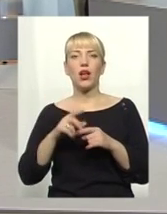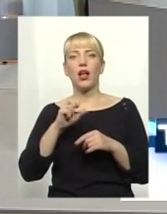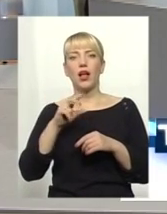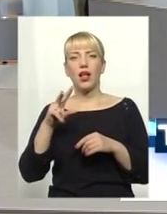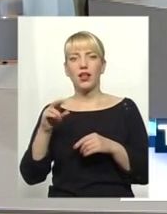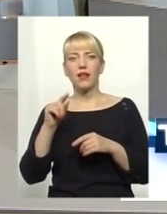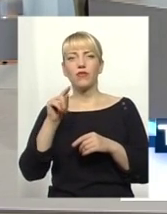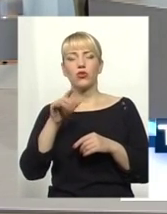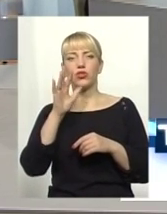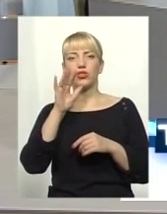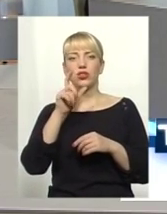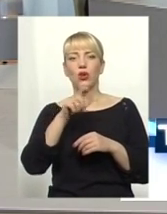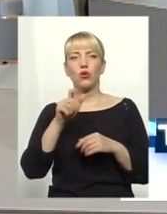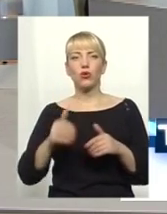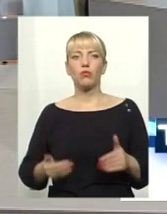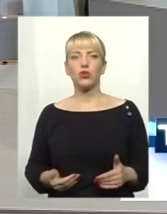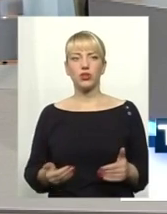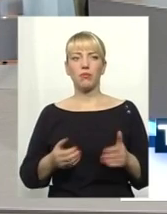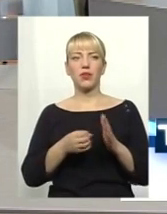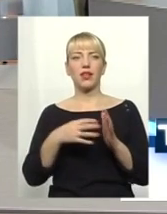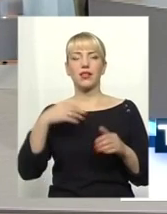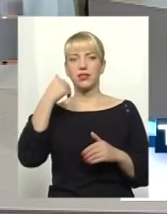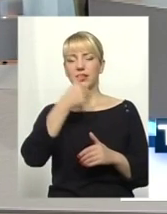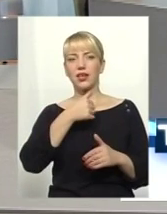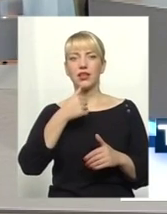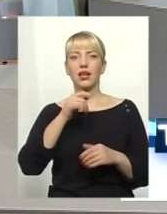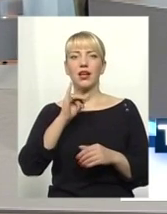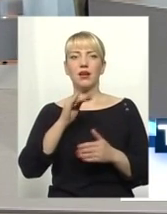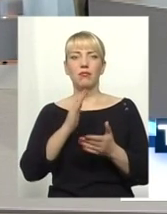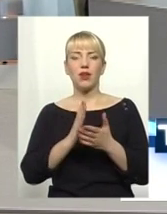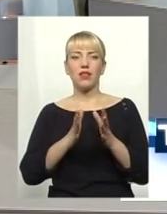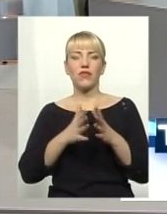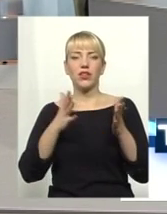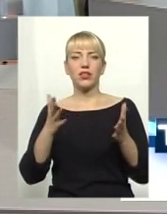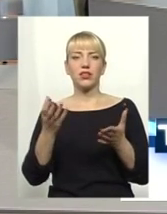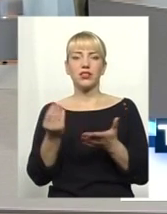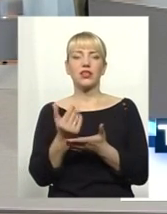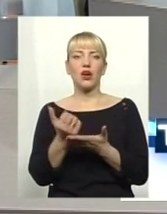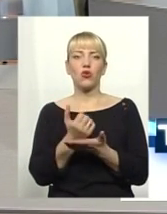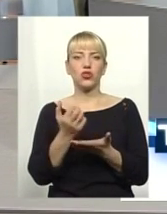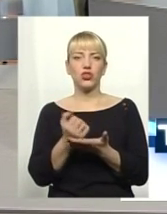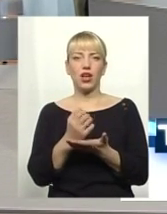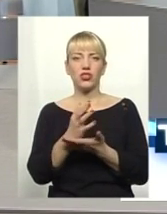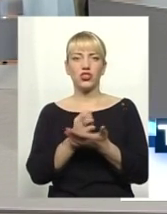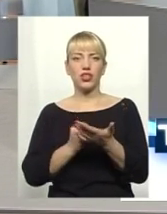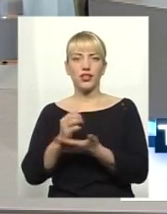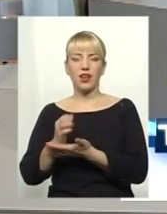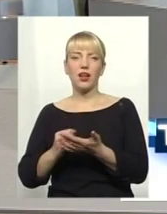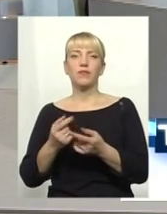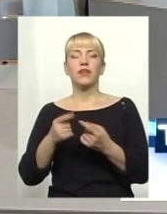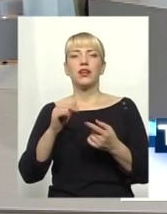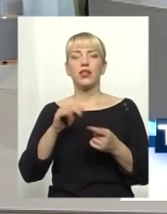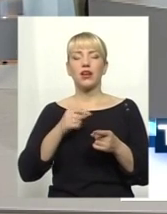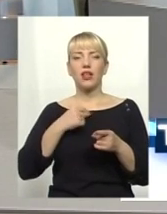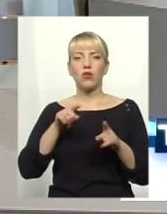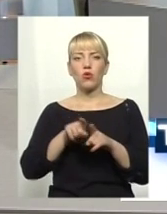люди якось прожили цілий 15 рік і мали досить великі заощадження. Ну, і дійсно, я ще аналізувала і